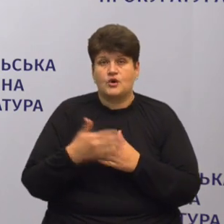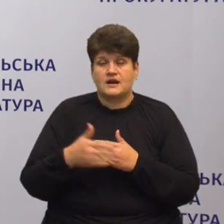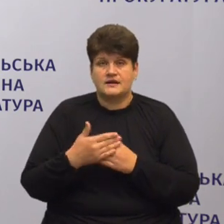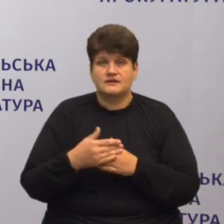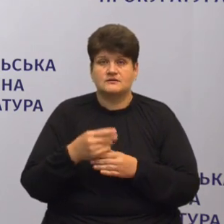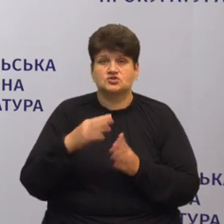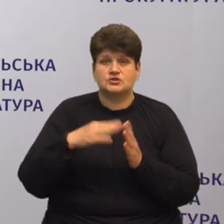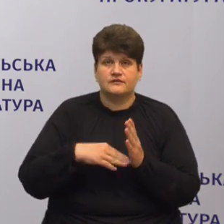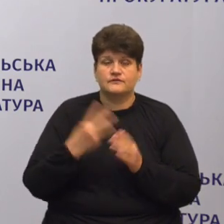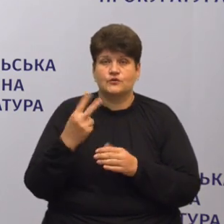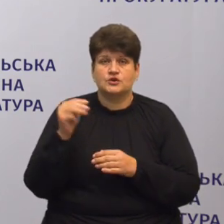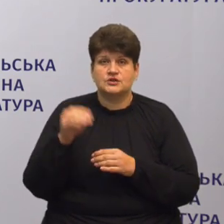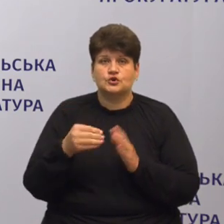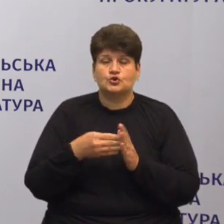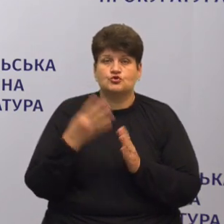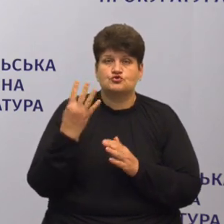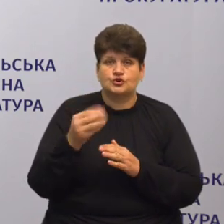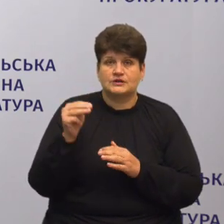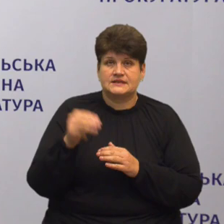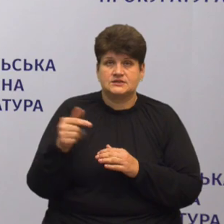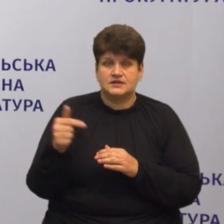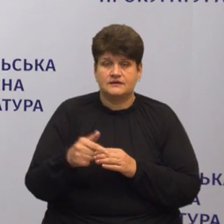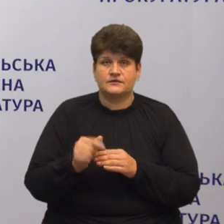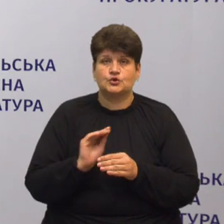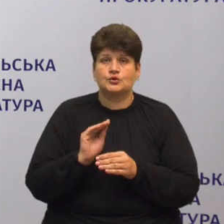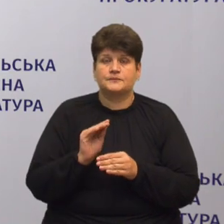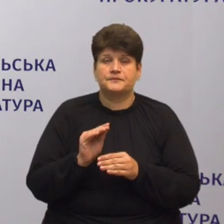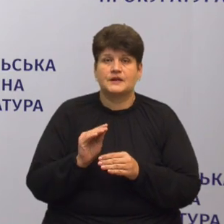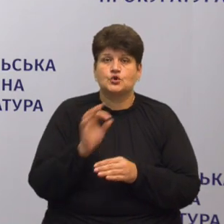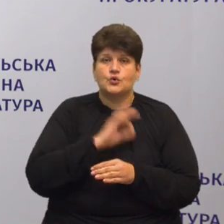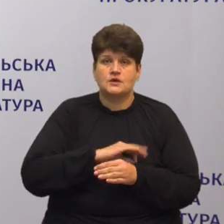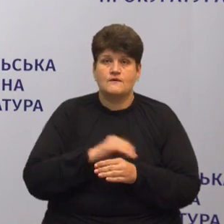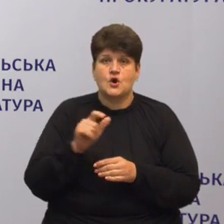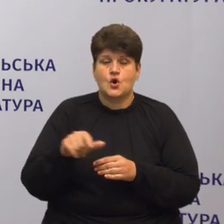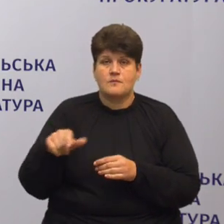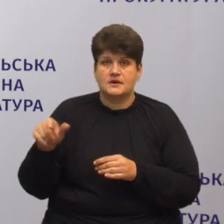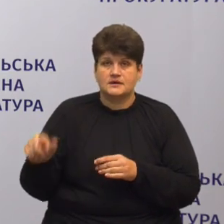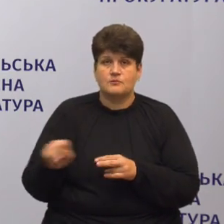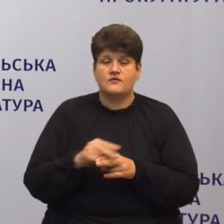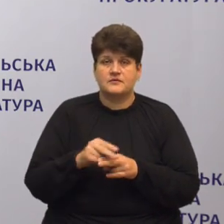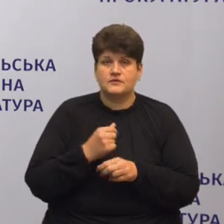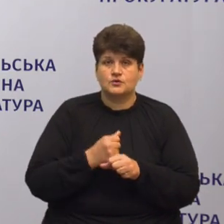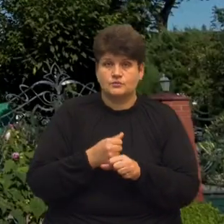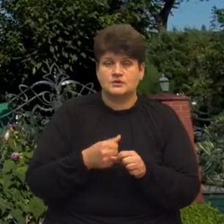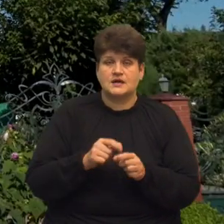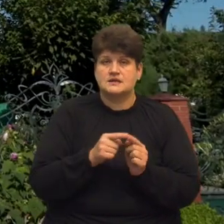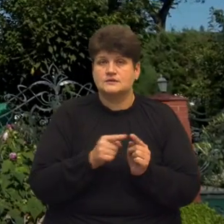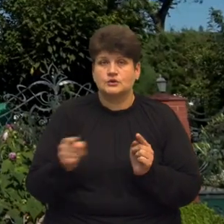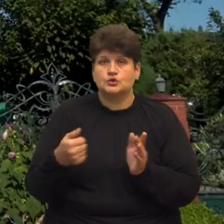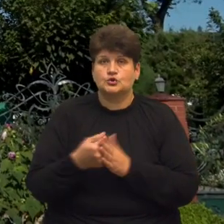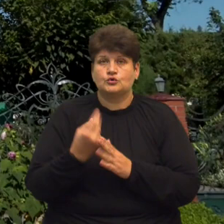2 тисяч до 4 тисяч неподаткованих мінімумів доходів громадян або виправні роботи на строк до 2 років